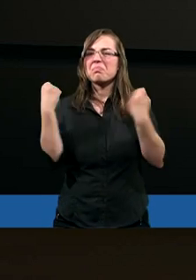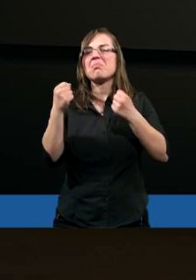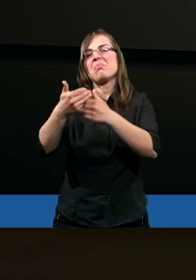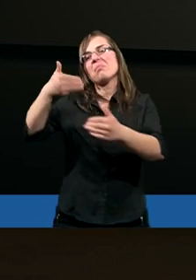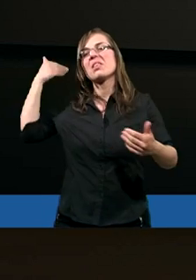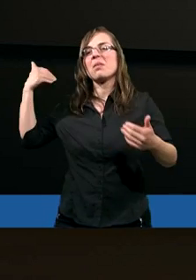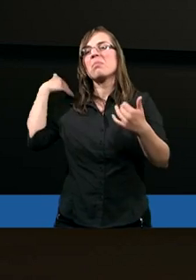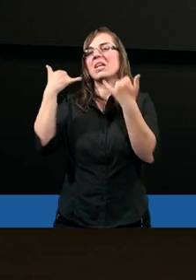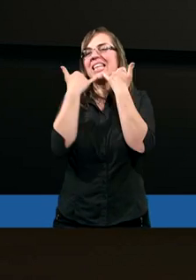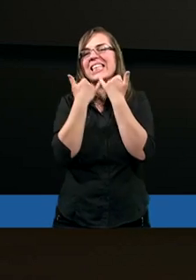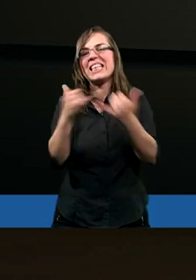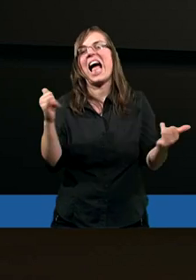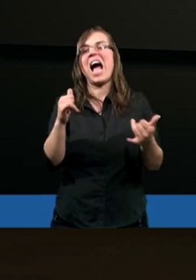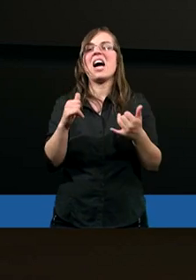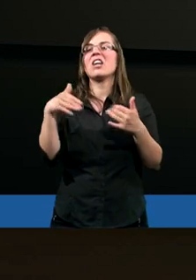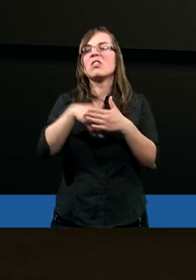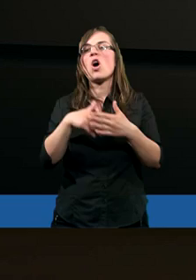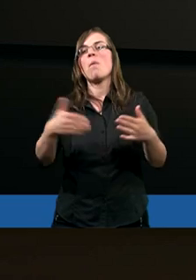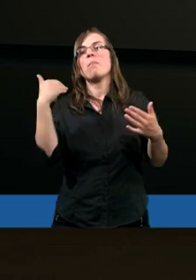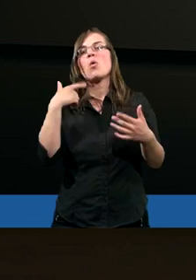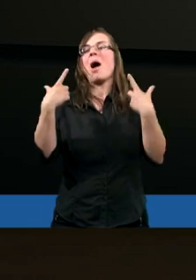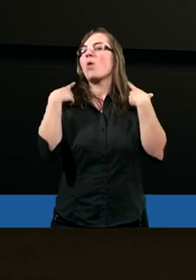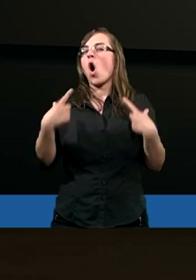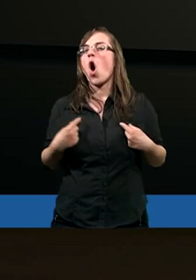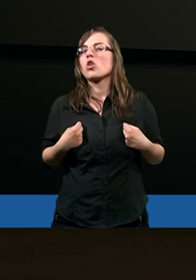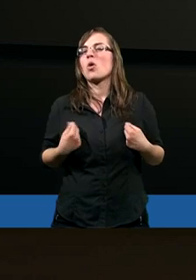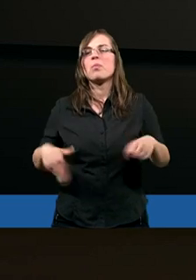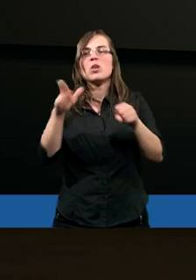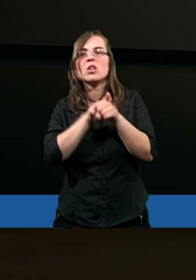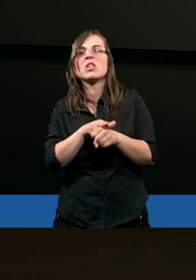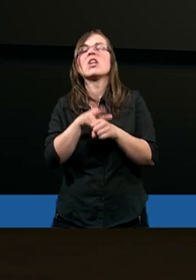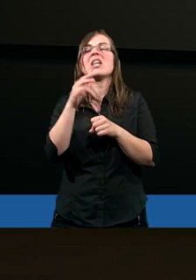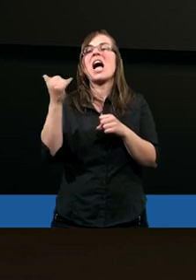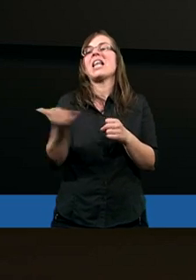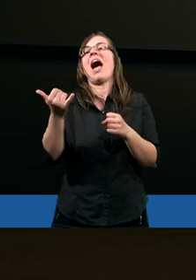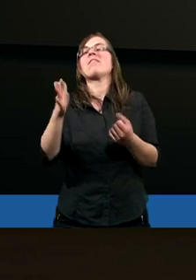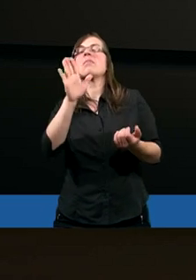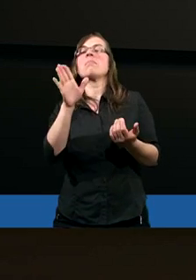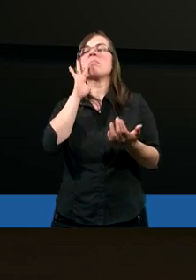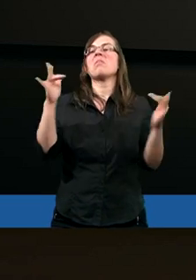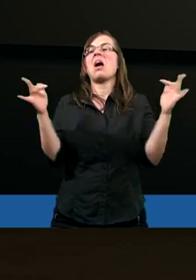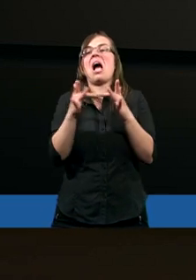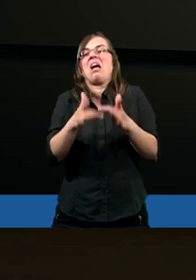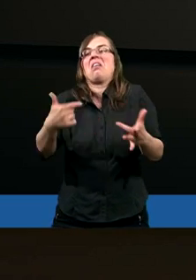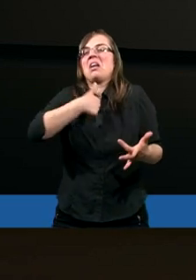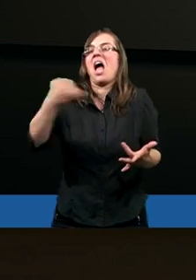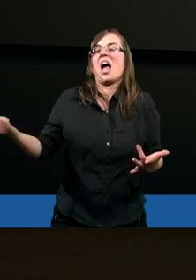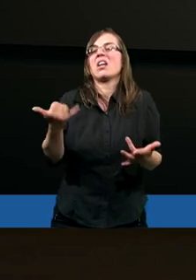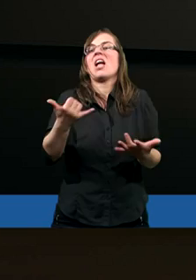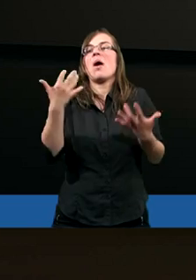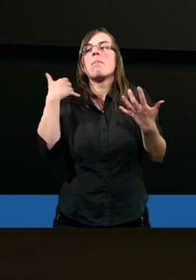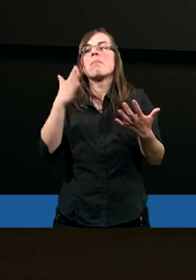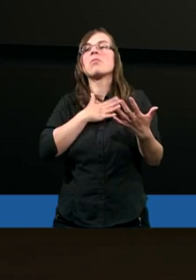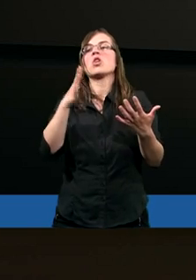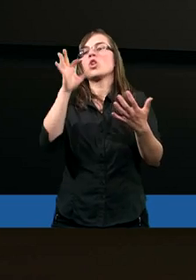kłócić, dochodzić do swojego zdania. Byłam naprawdę osobą, która zawsze miała rację. Kosztem dobrych